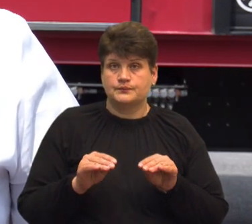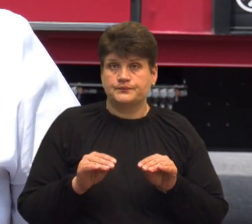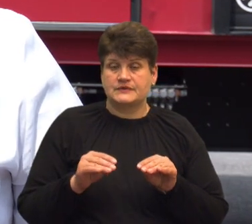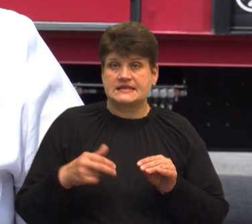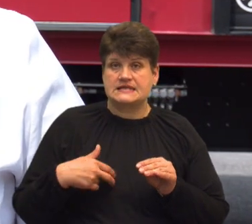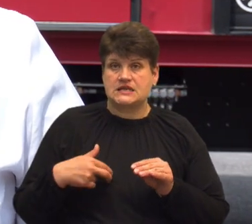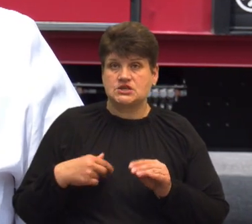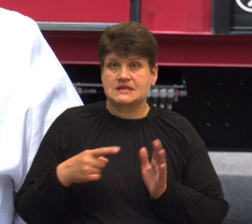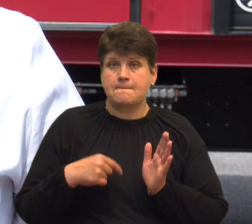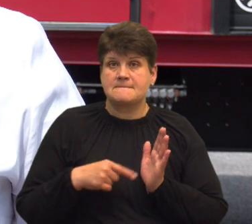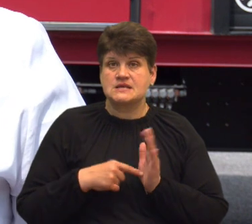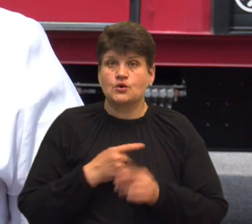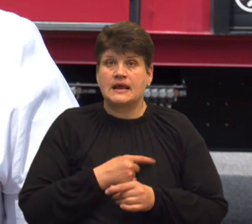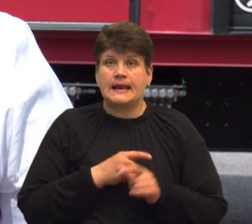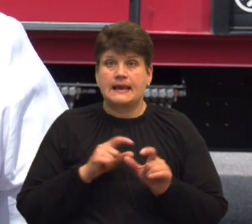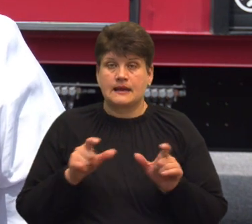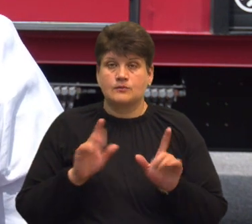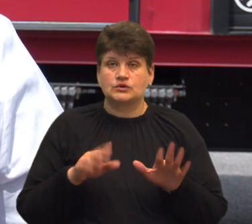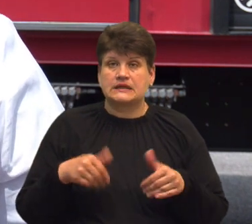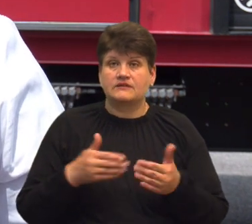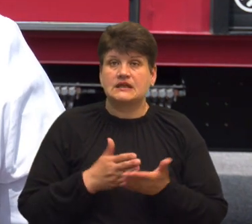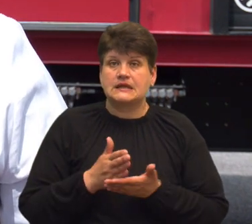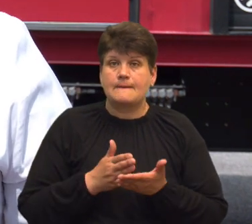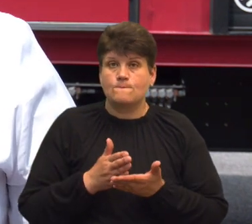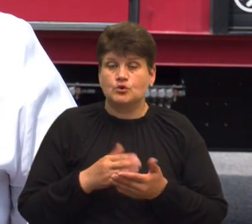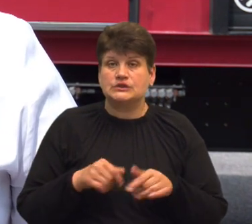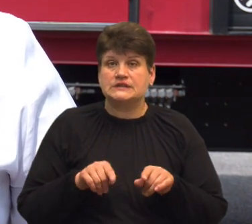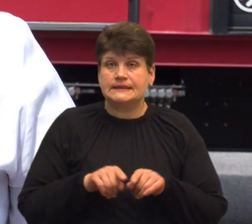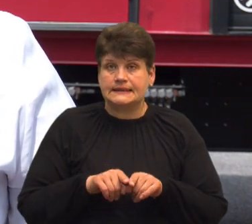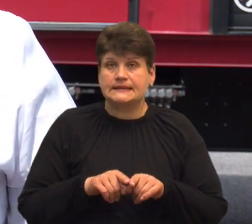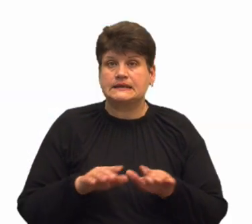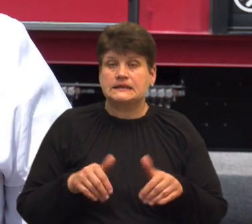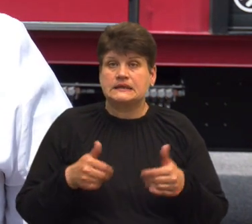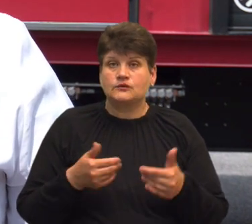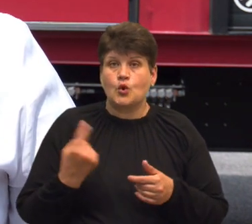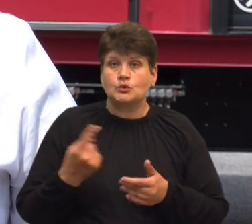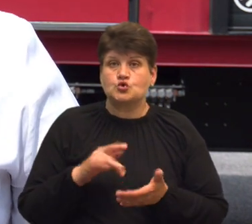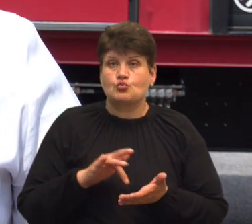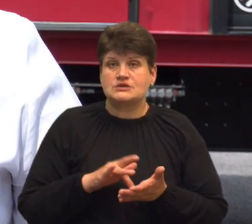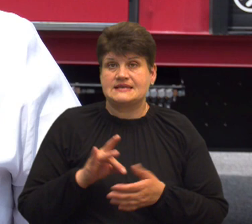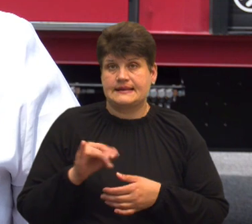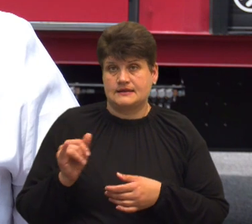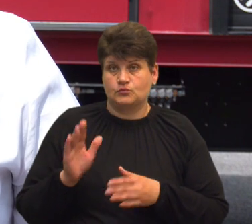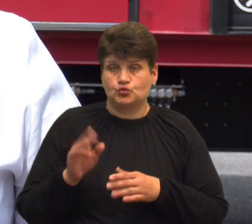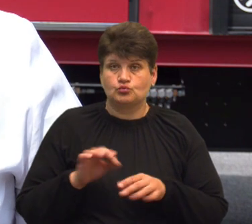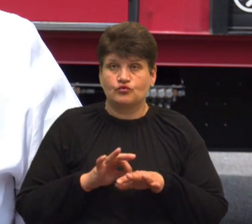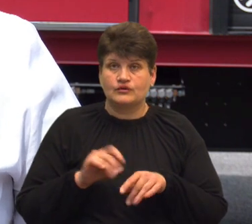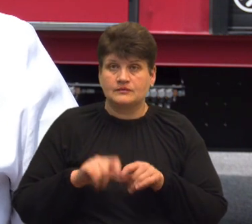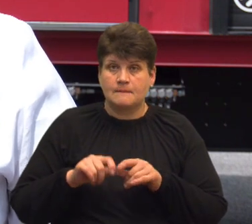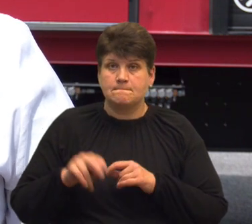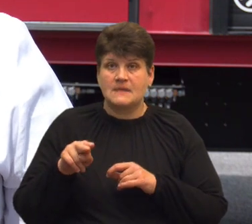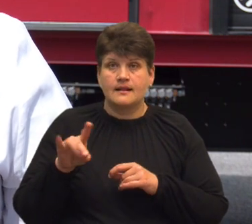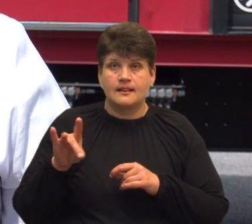міської лікарні, і буде надавати послуги такі, як надаються в обласному центрі. Будуть проводитися дослідження ПЛР,